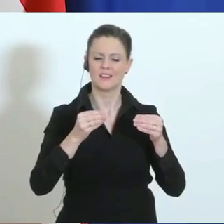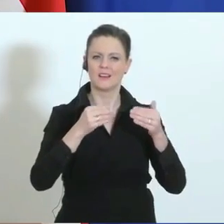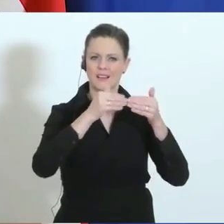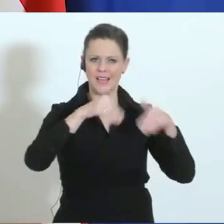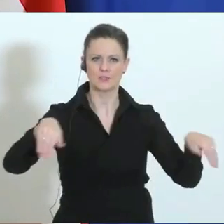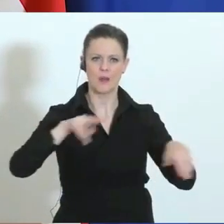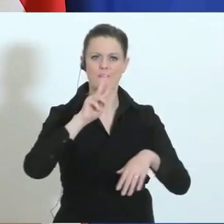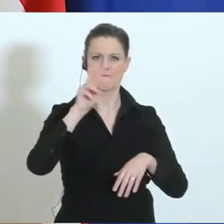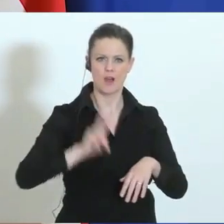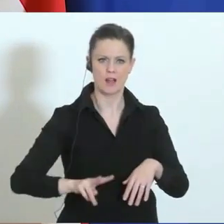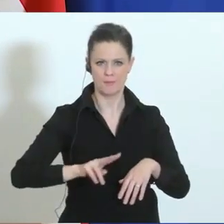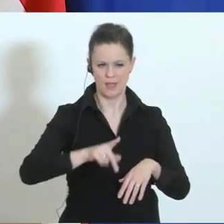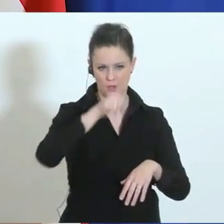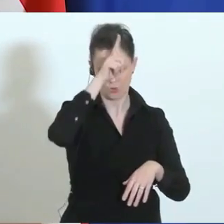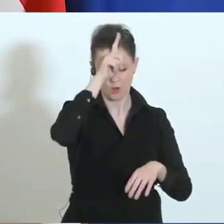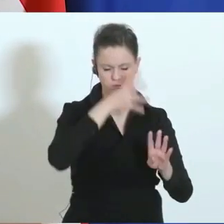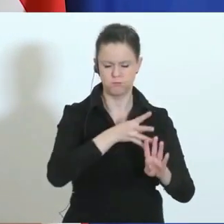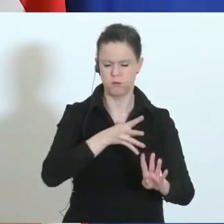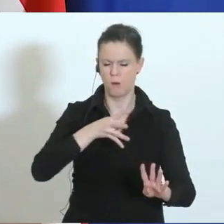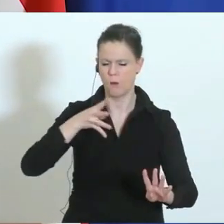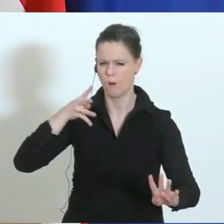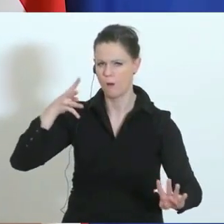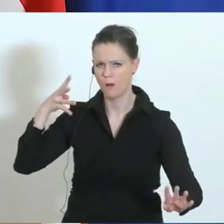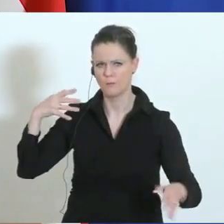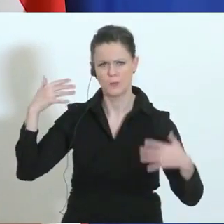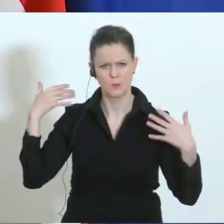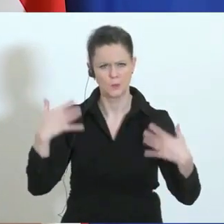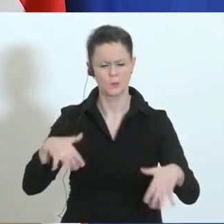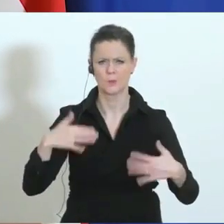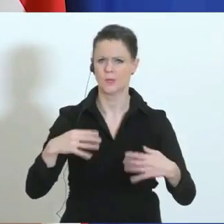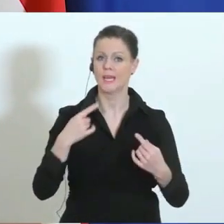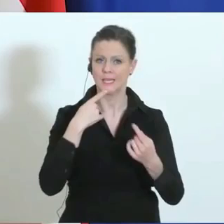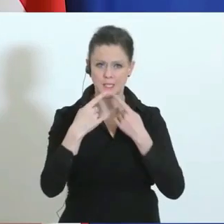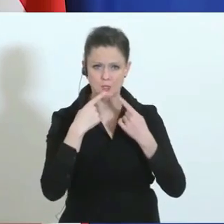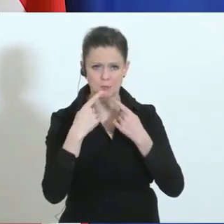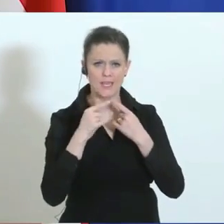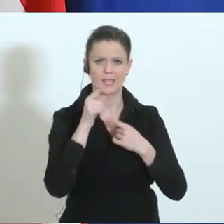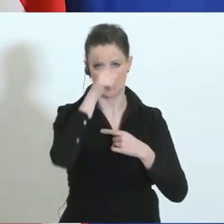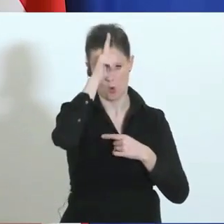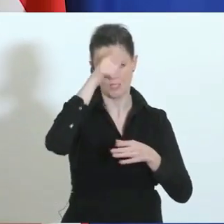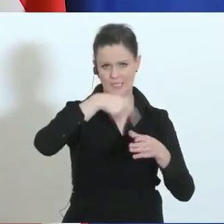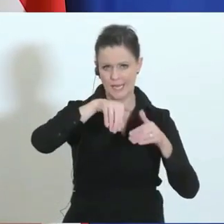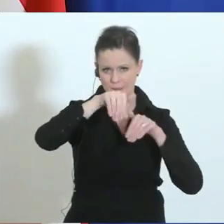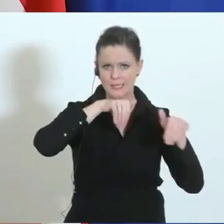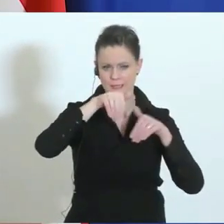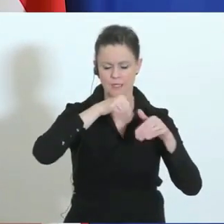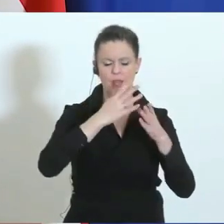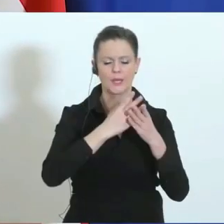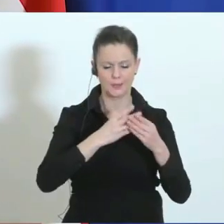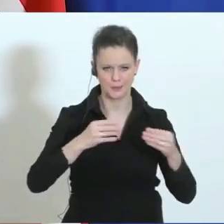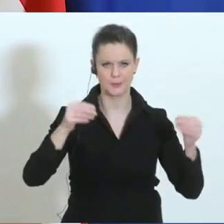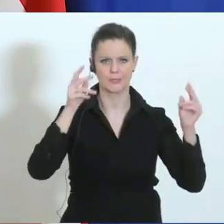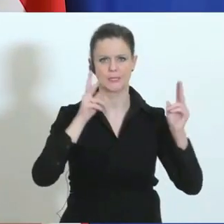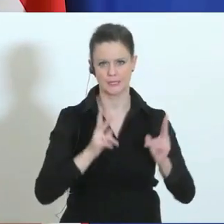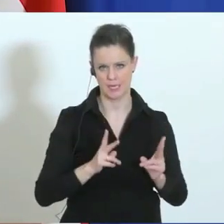Bundesrepublik Deutschland, kilometerlange Staus. Durch ein direktes Gespräch mit dem deutschen Innenminister konnte das dann rasch aufgelöst werden.